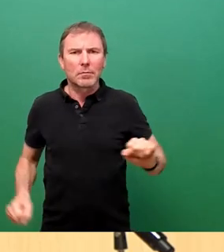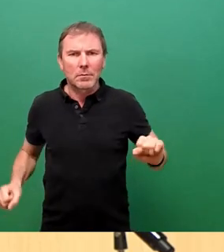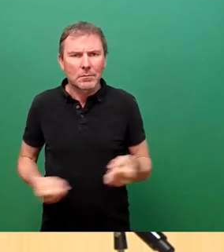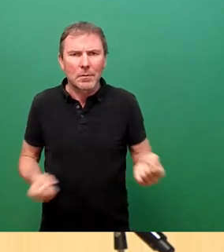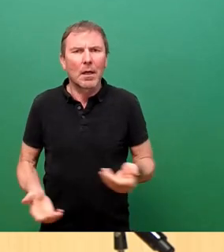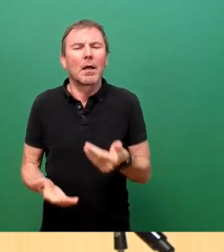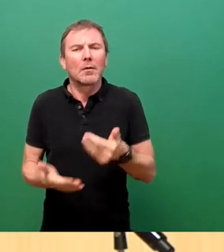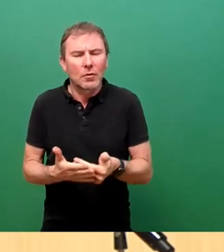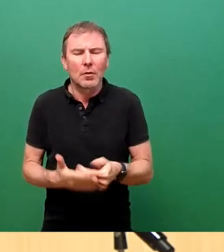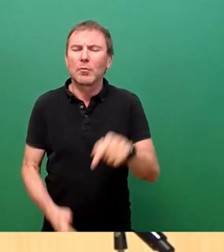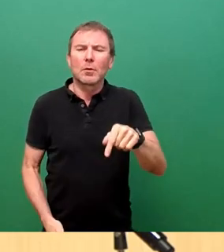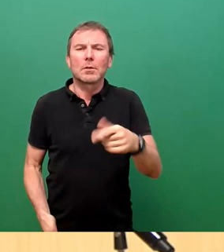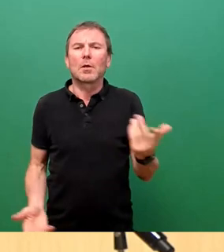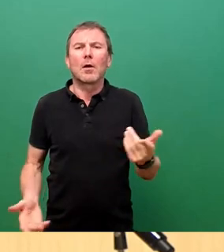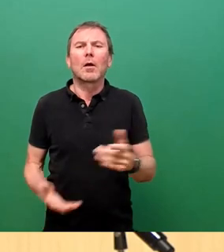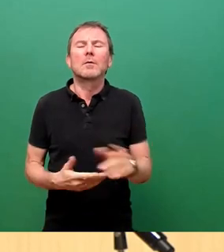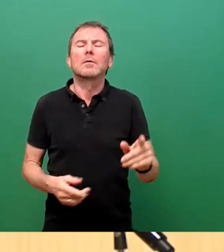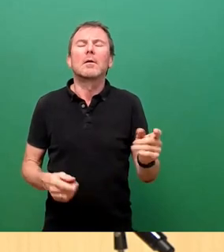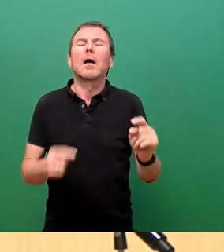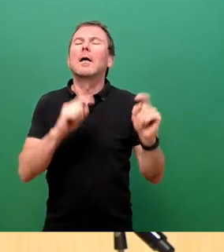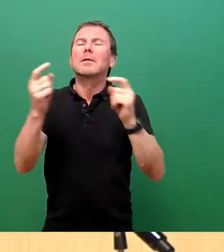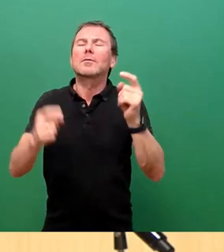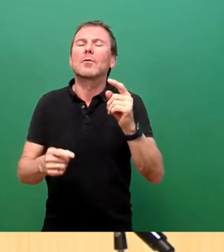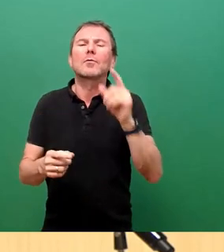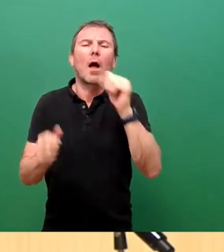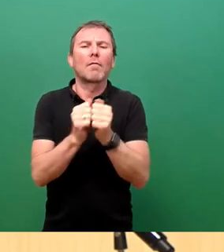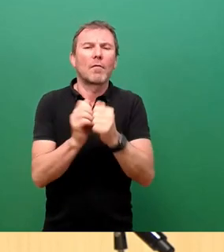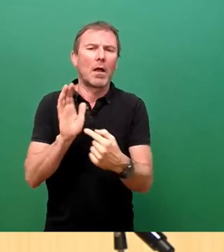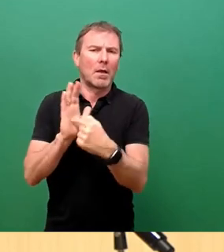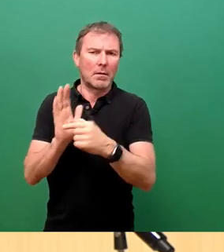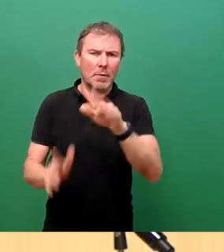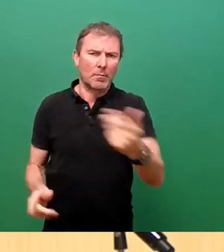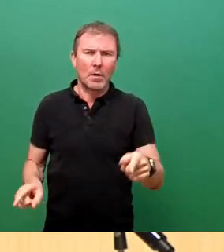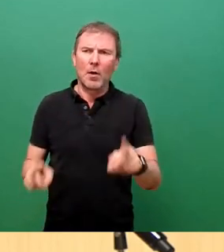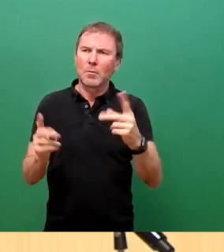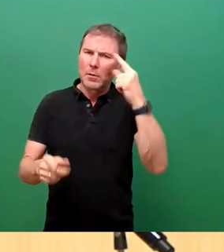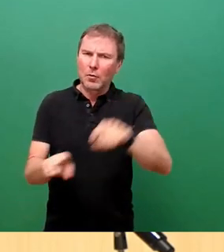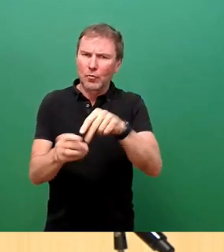handelt es sich in weiten Teilen um eine Scheindiskussion, zumindest hinsichtlich der Zuständigkeit des Stadtrates. Danke.